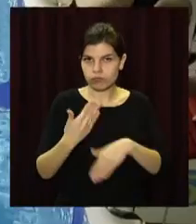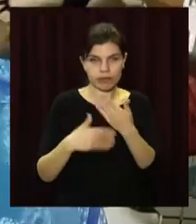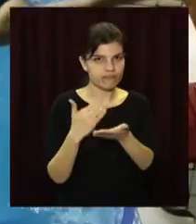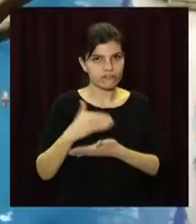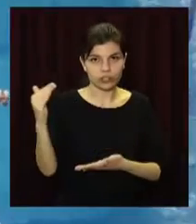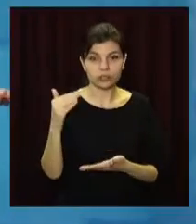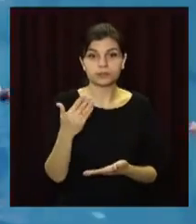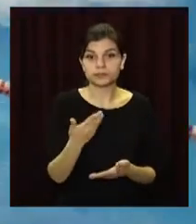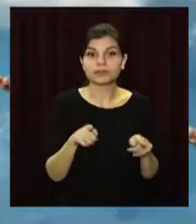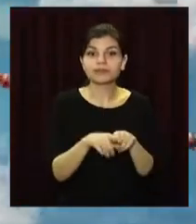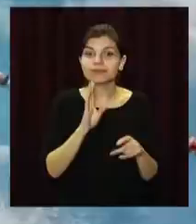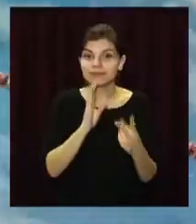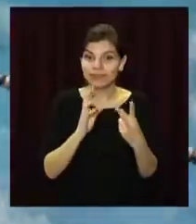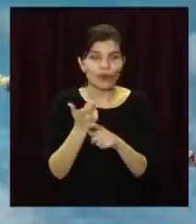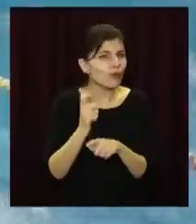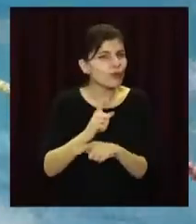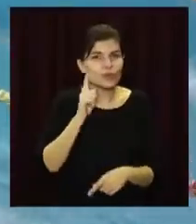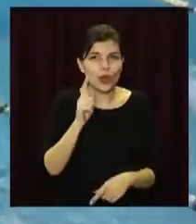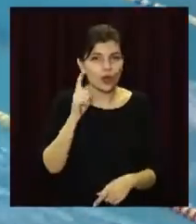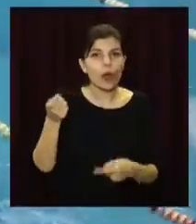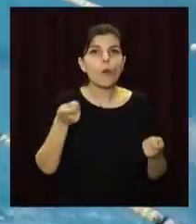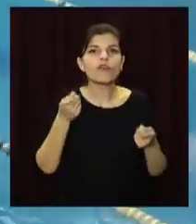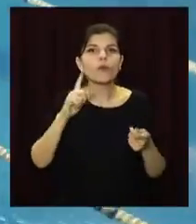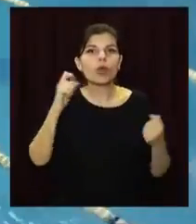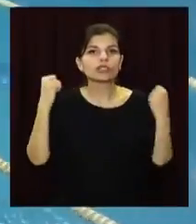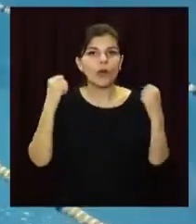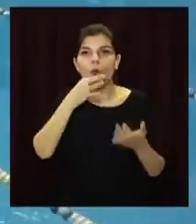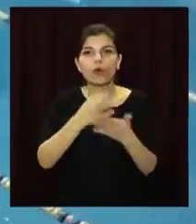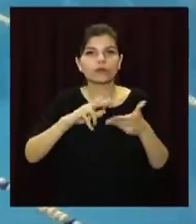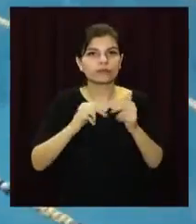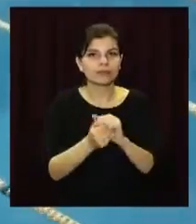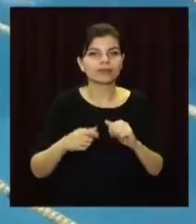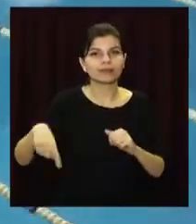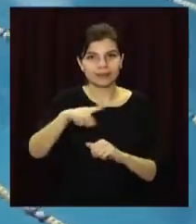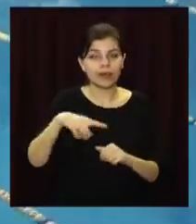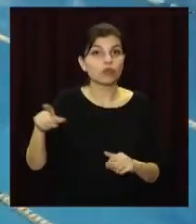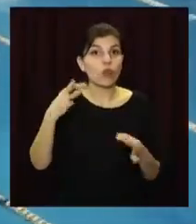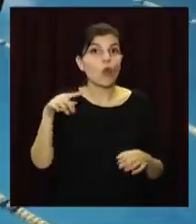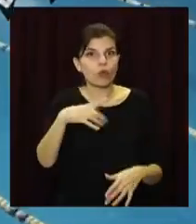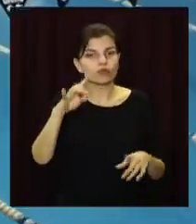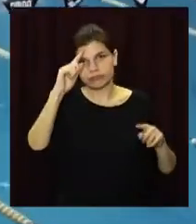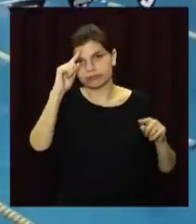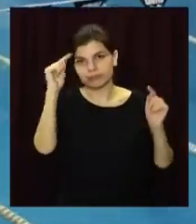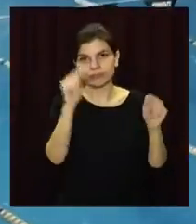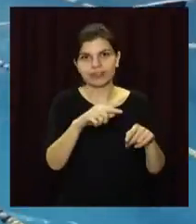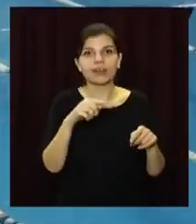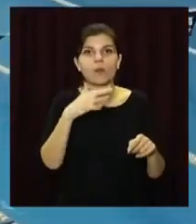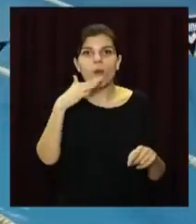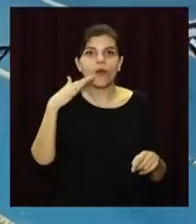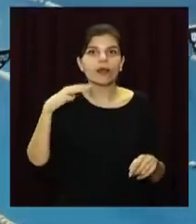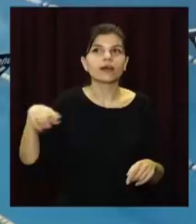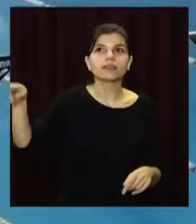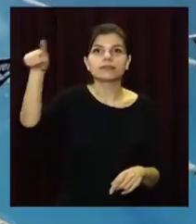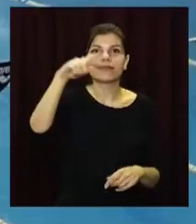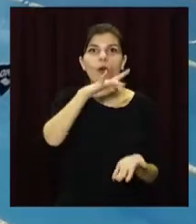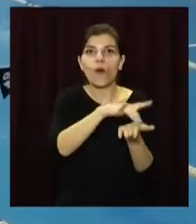Загоровська і Тетяна Фанасьєва ще дуже юні, кажуть в управлінні молоді та спорту Кам'янської міськради. Але про них вже знають і говорять у багатьох країнах.